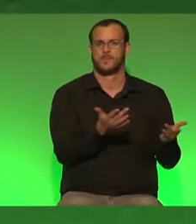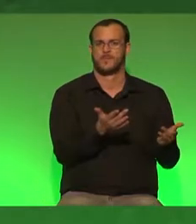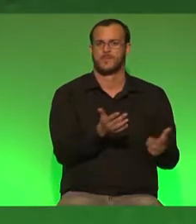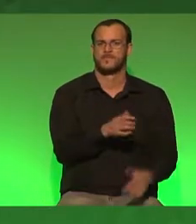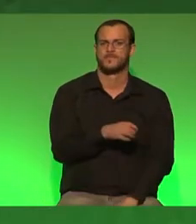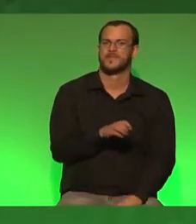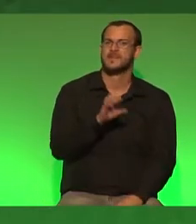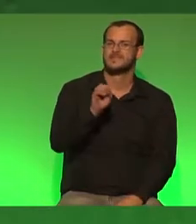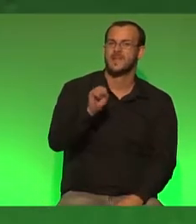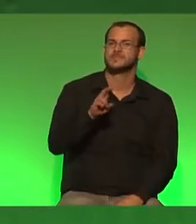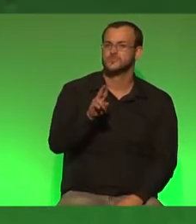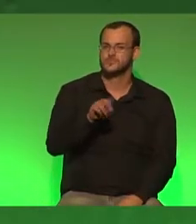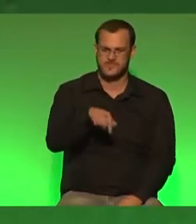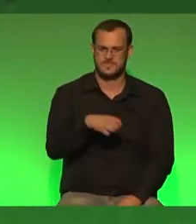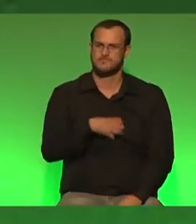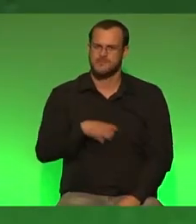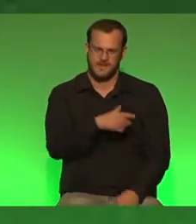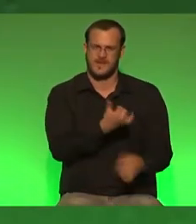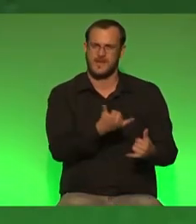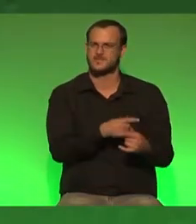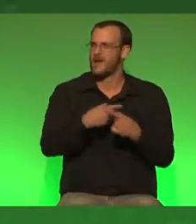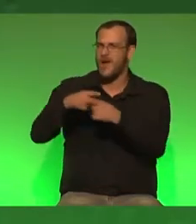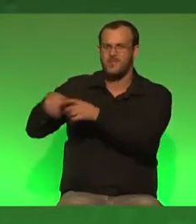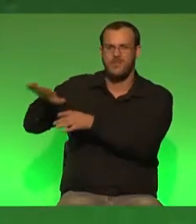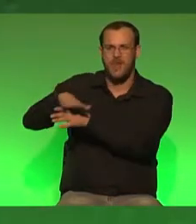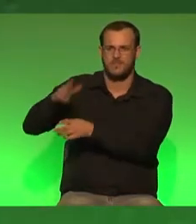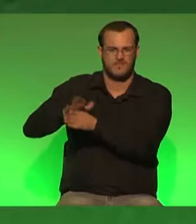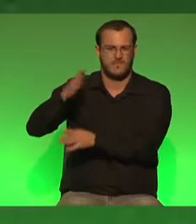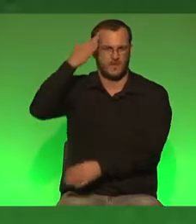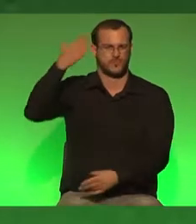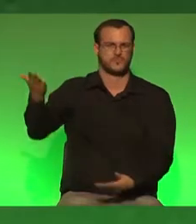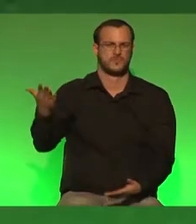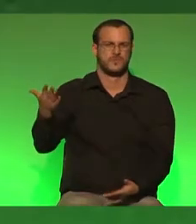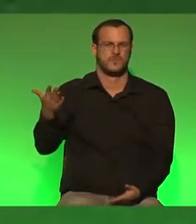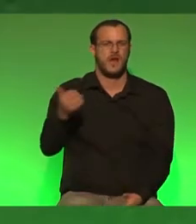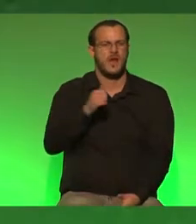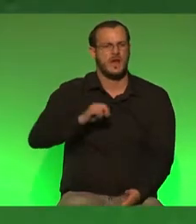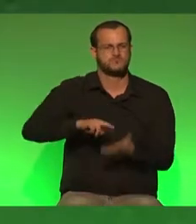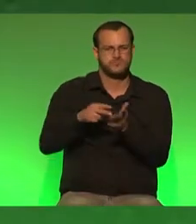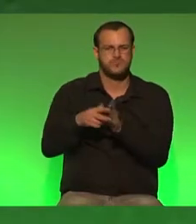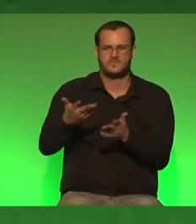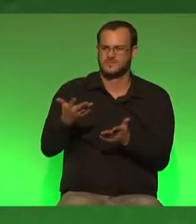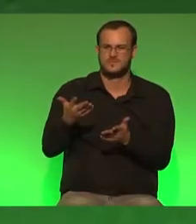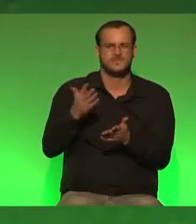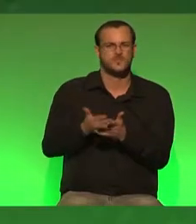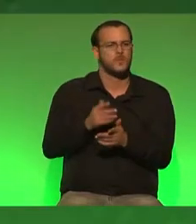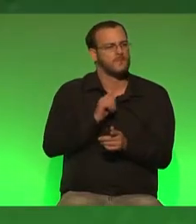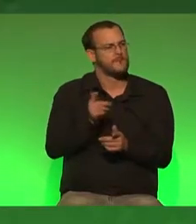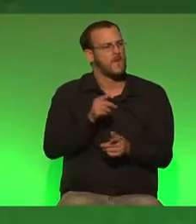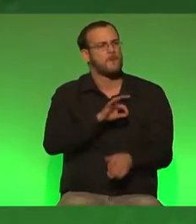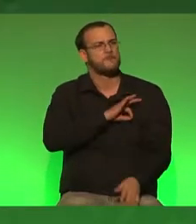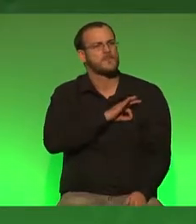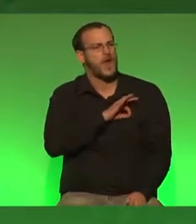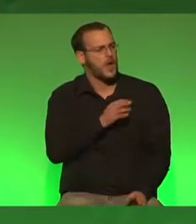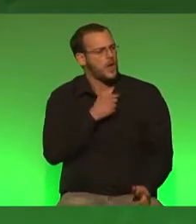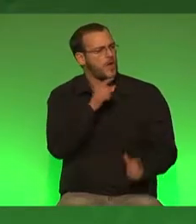macht, kennen wir aus anderen Ländern längst. Rechtspopulistische Politik kommt bei den Parteien an, die bisher die